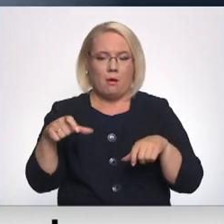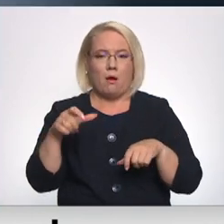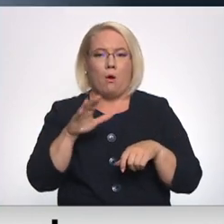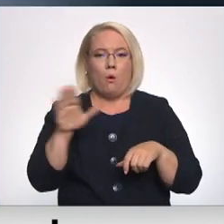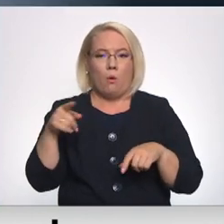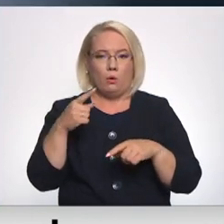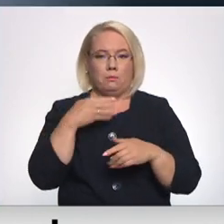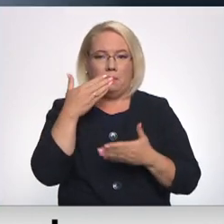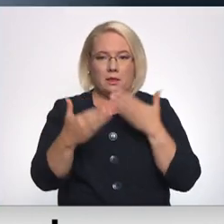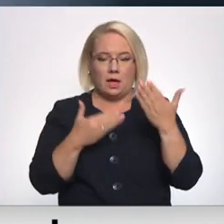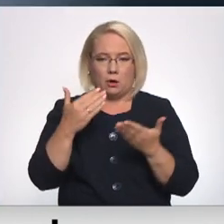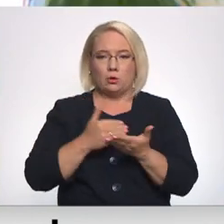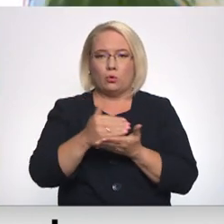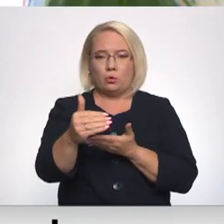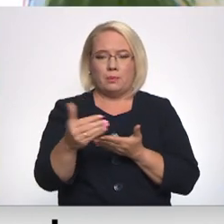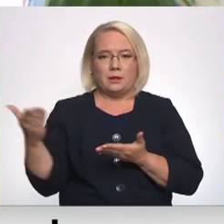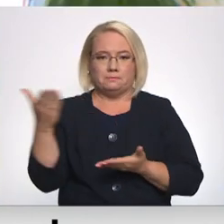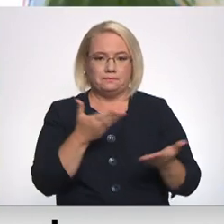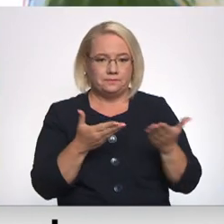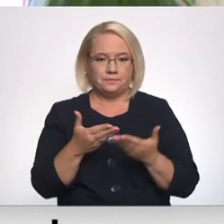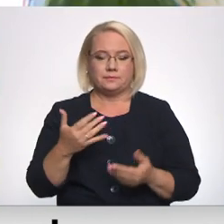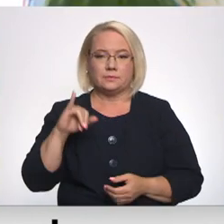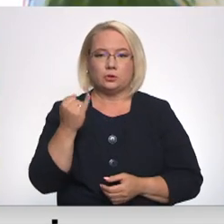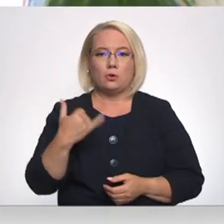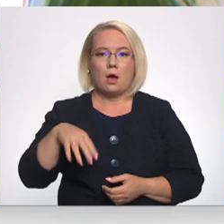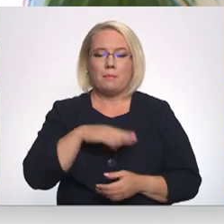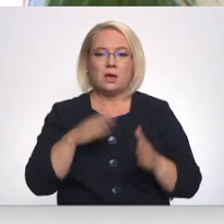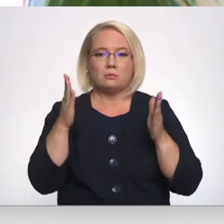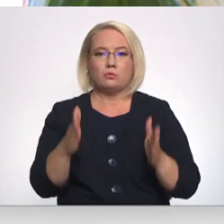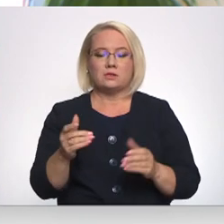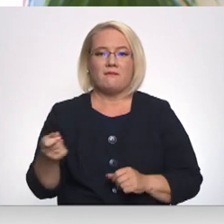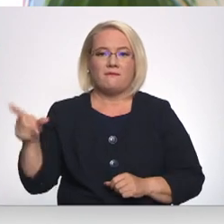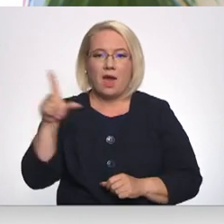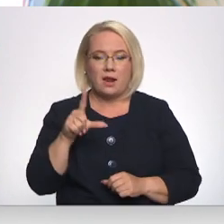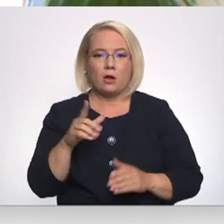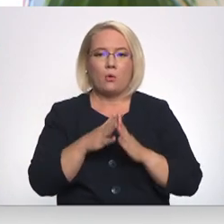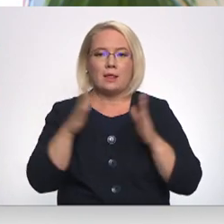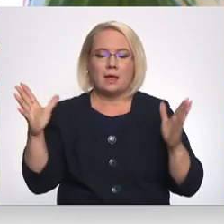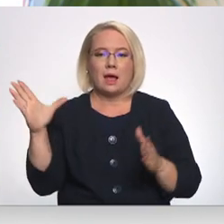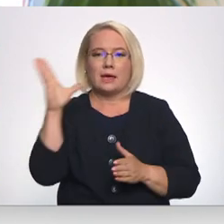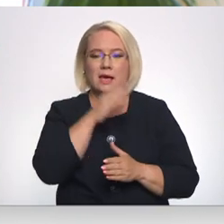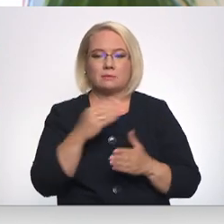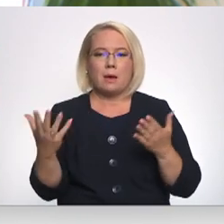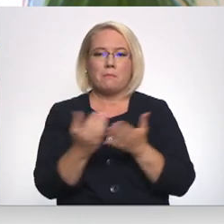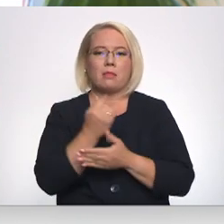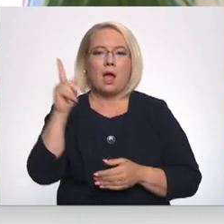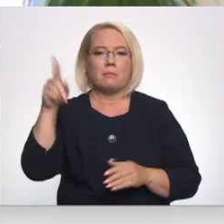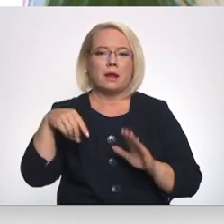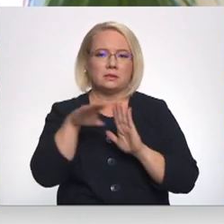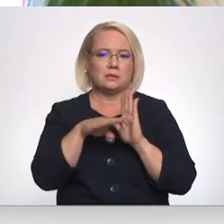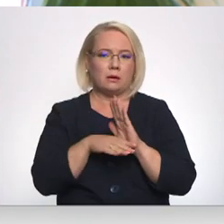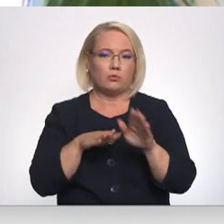pieteikumi turpina pienākt. Jo mēs būsim bairāk, jo ir lielākas izredzes panākt mūsu prasību izpildi, un